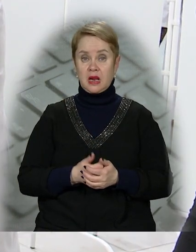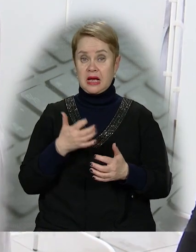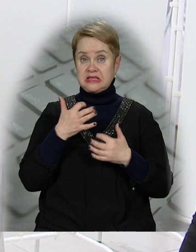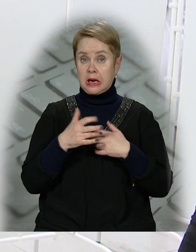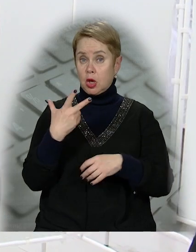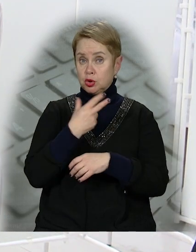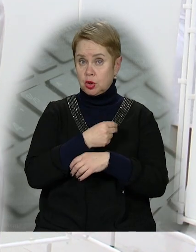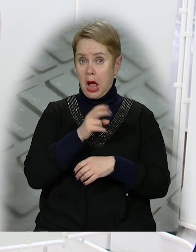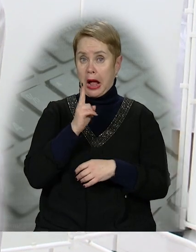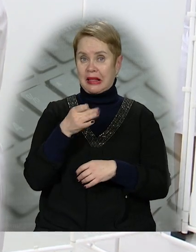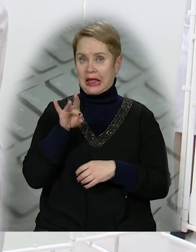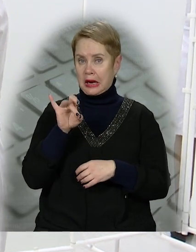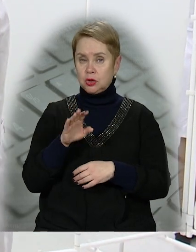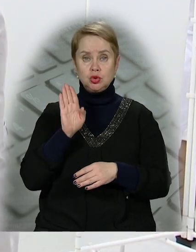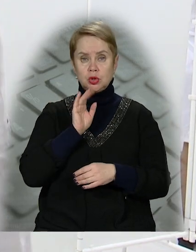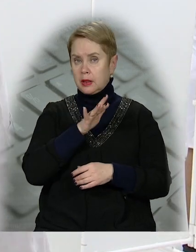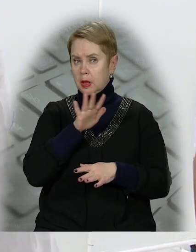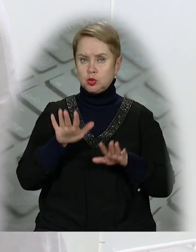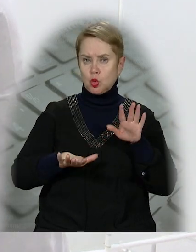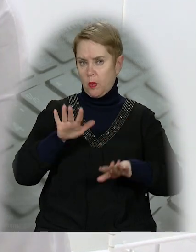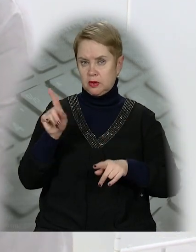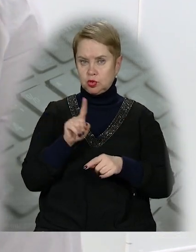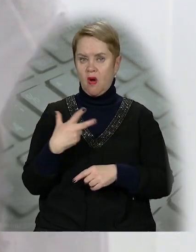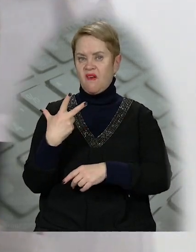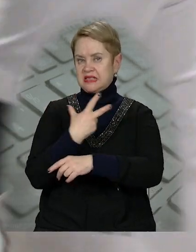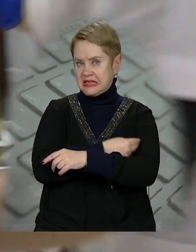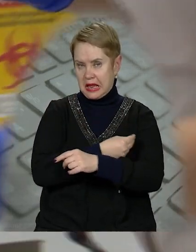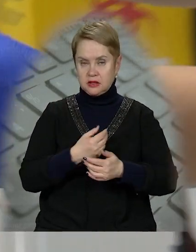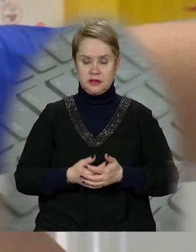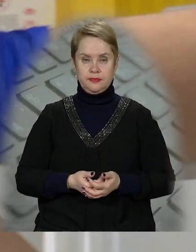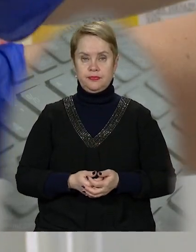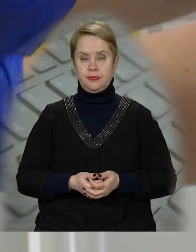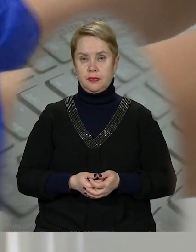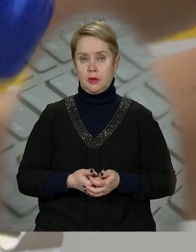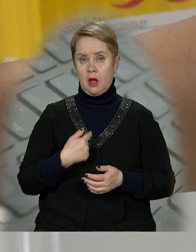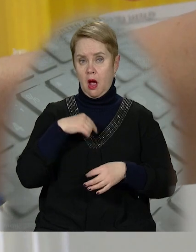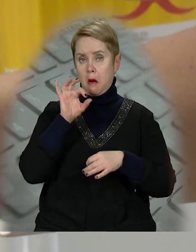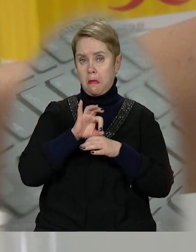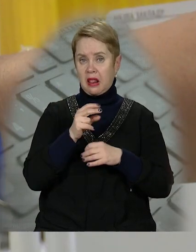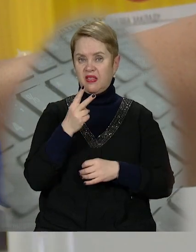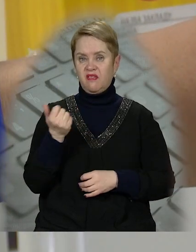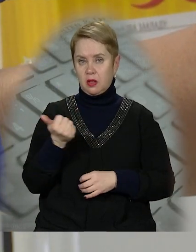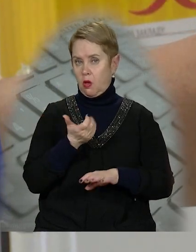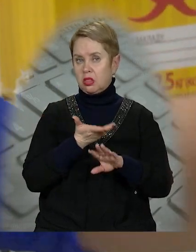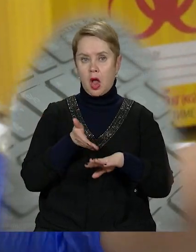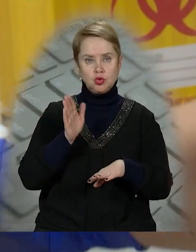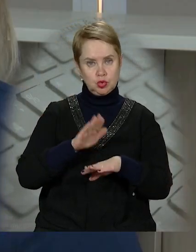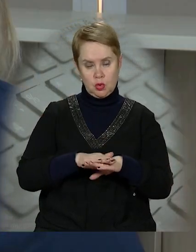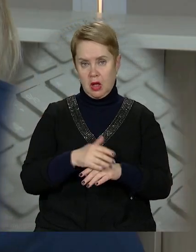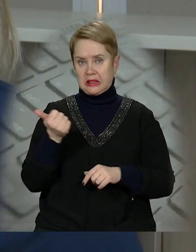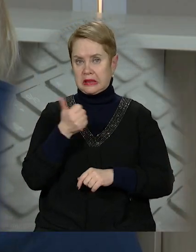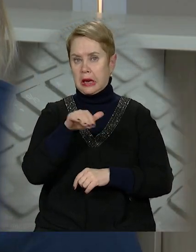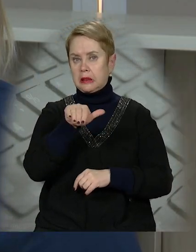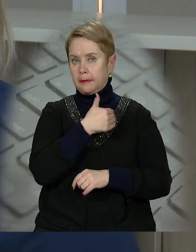Серед щеплених і пані Катерина жінка не мала жодних сумнівів щодо ревакцинації. Пропалила дві тижні. Дуже важко.